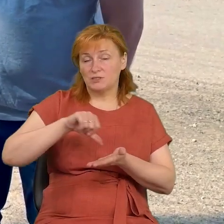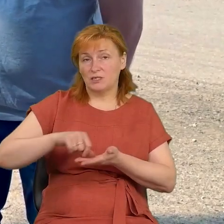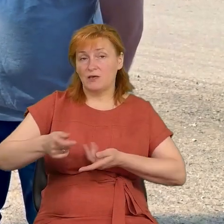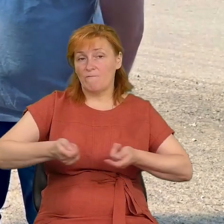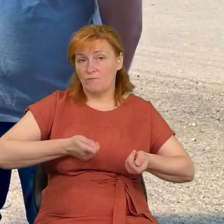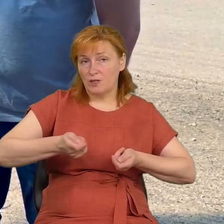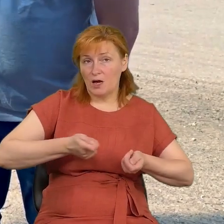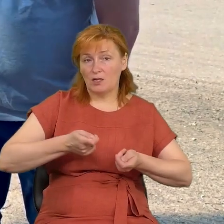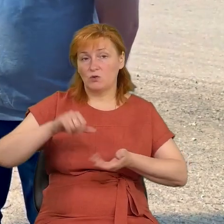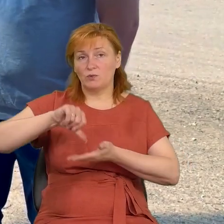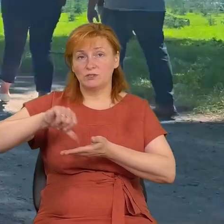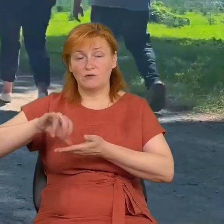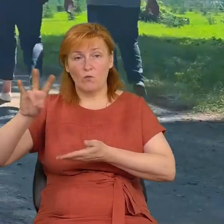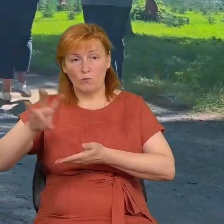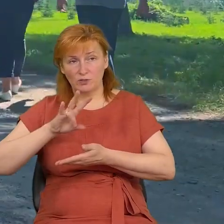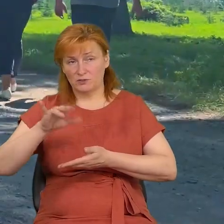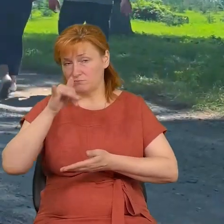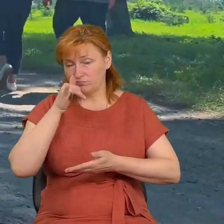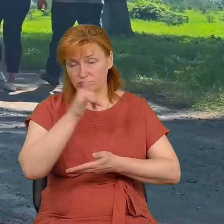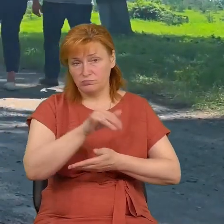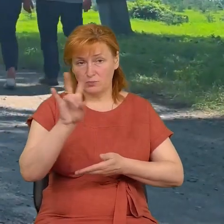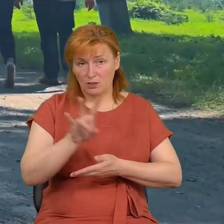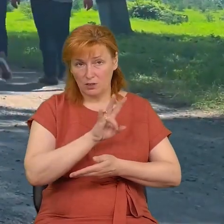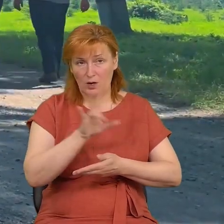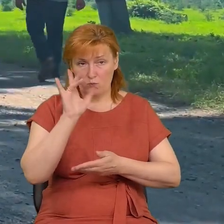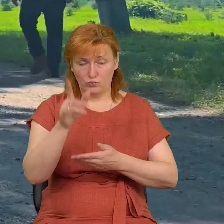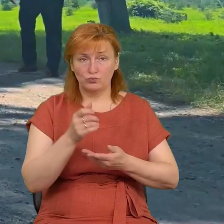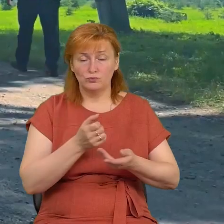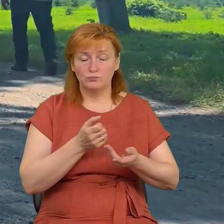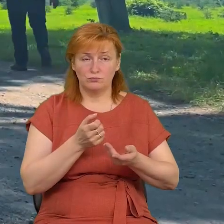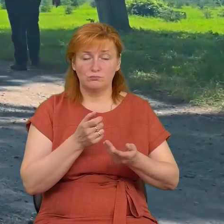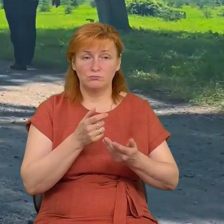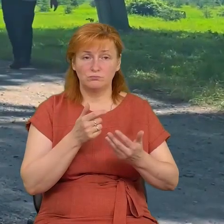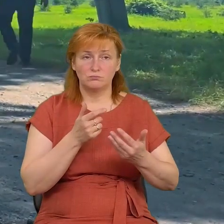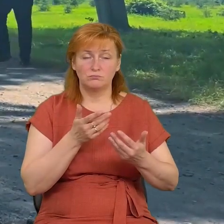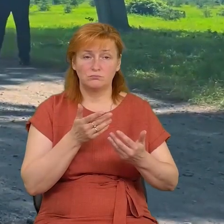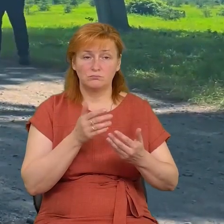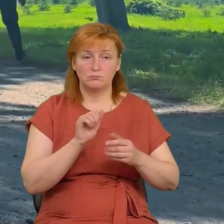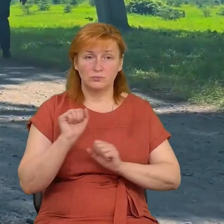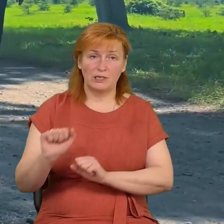обіцяють церкву не віддати. Вікторія Сидорчук, Максим Іщенко – Новини на Суспільному.